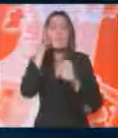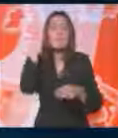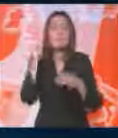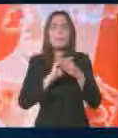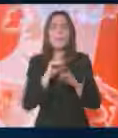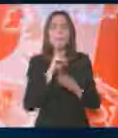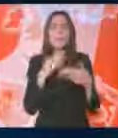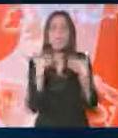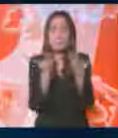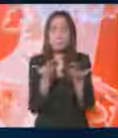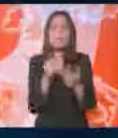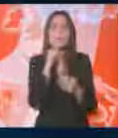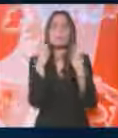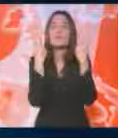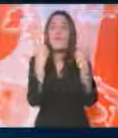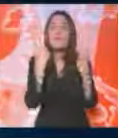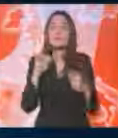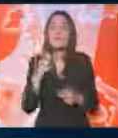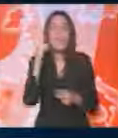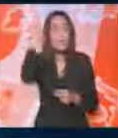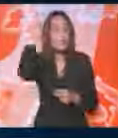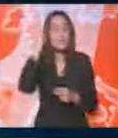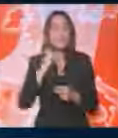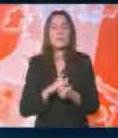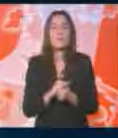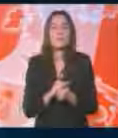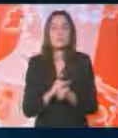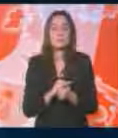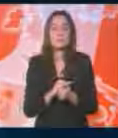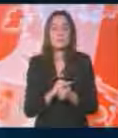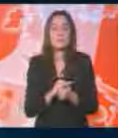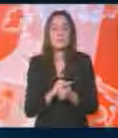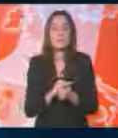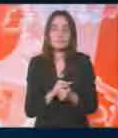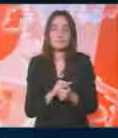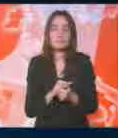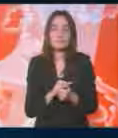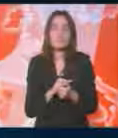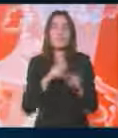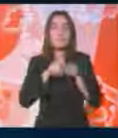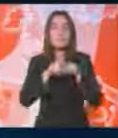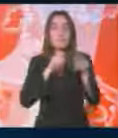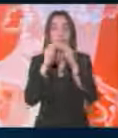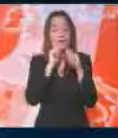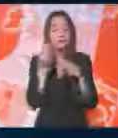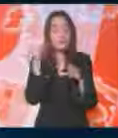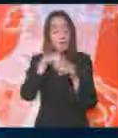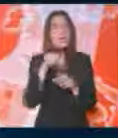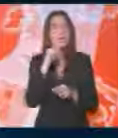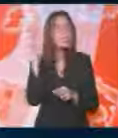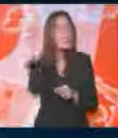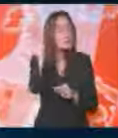nudi. Bitno je da Kosovo se uključi isto te pregovore i da čuje